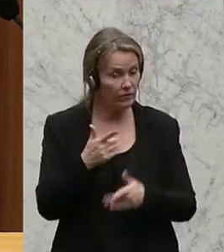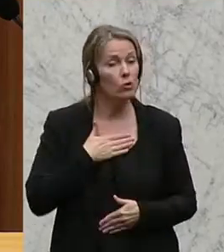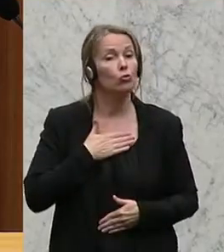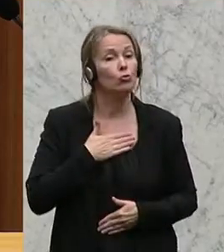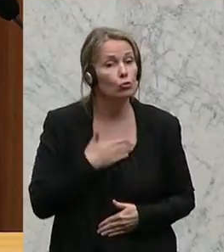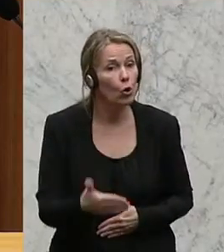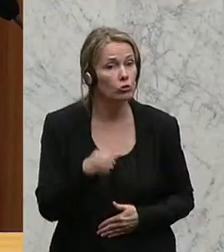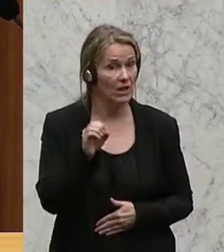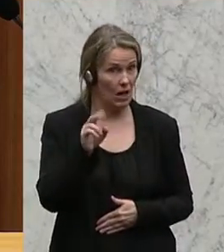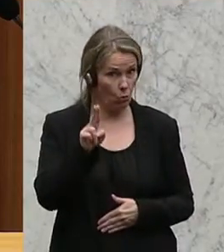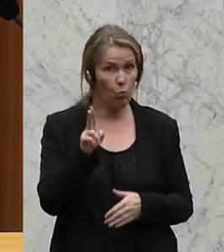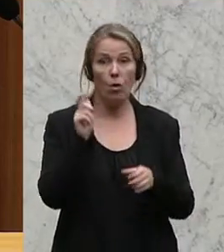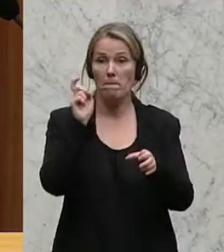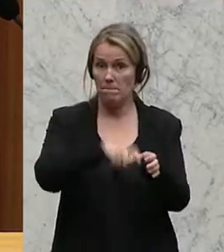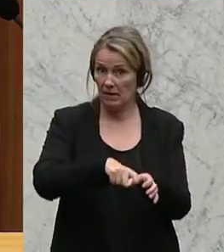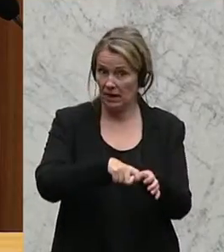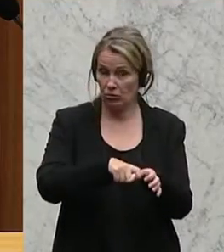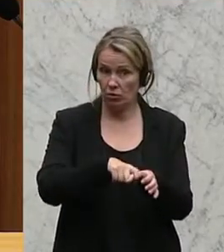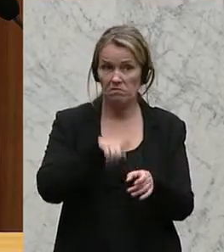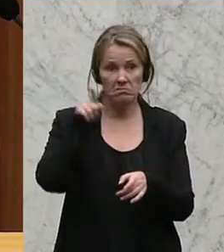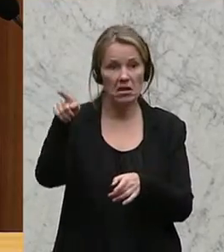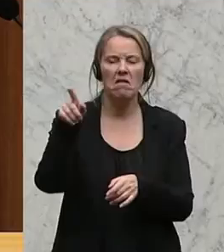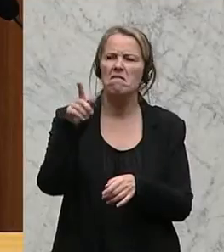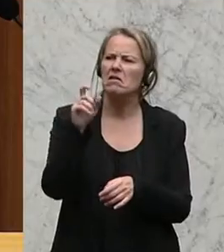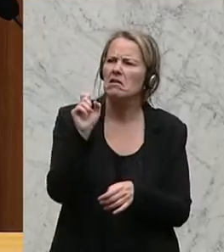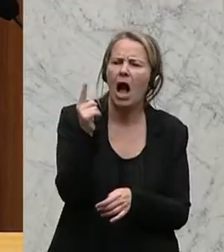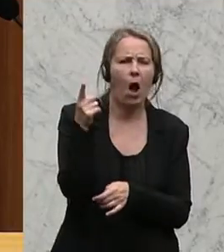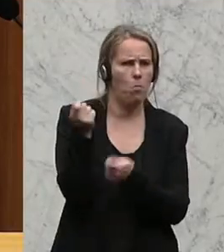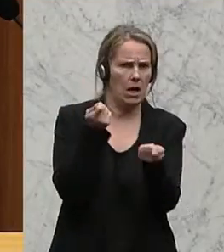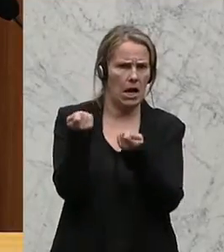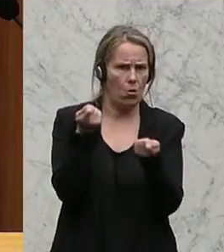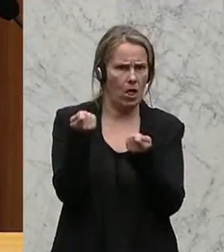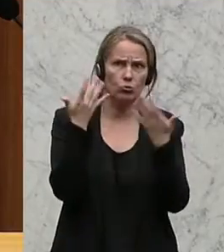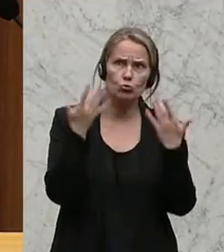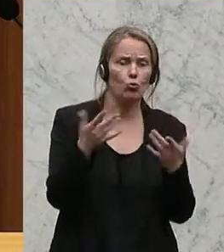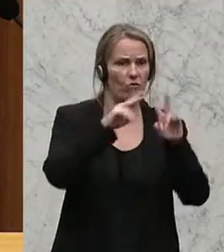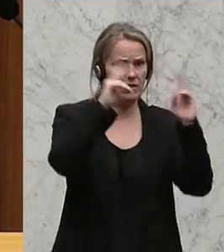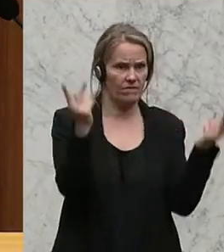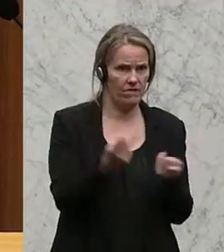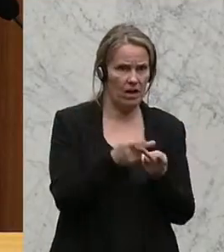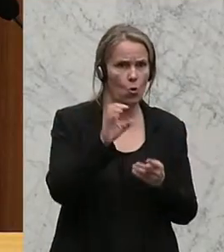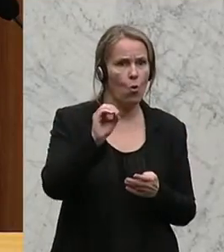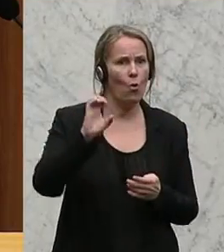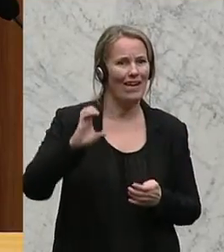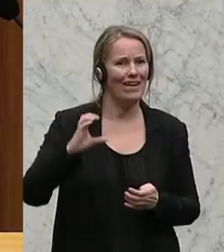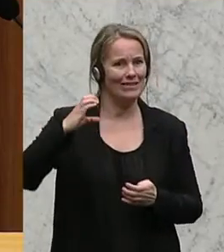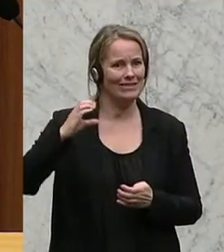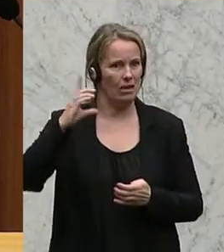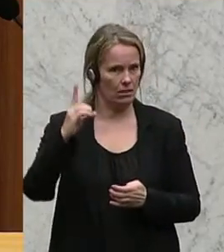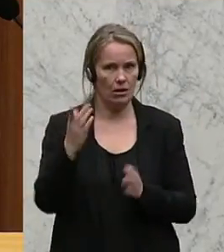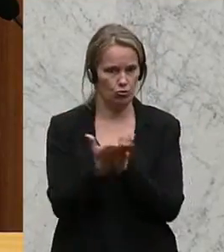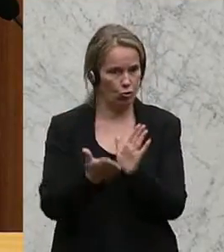EU-Mitgliedschaft zu einer der am wenigsten Regulierten der Welt zählt, wie die Daten der OECD belegen.